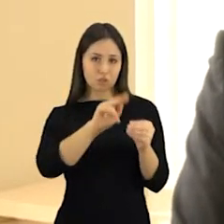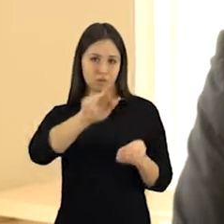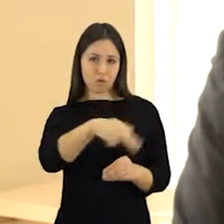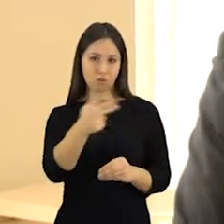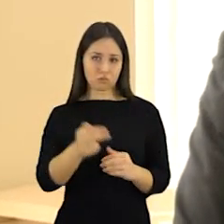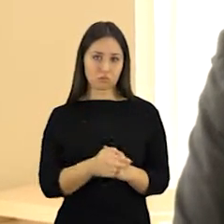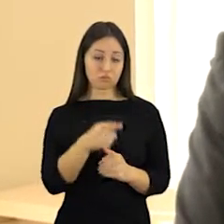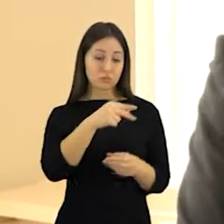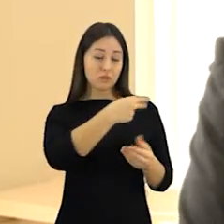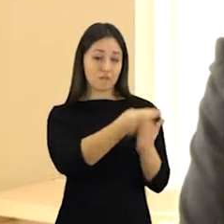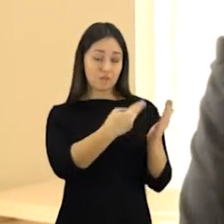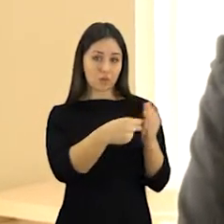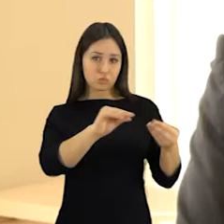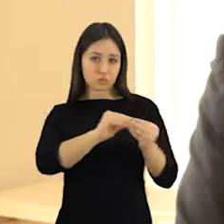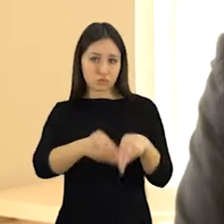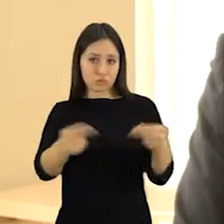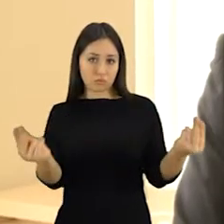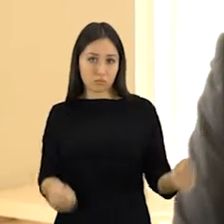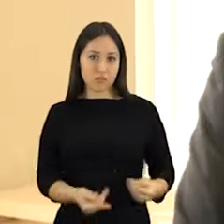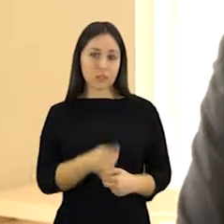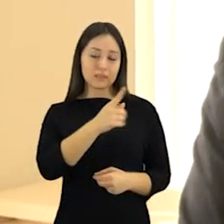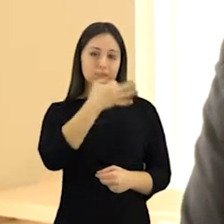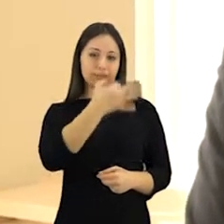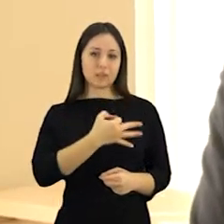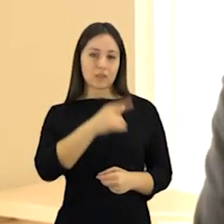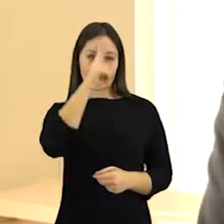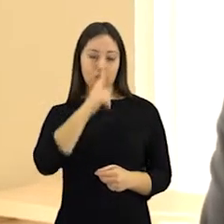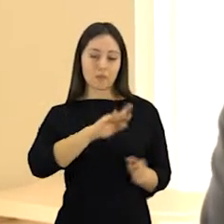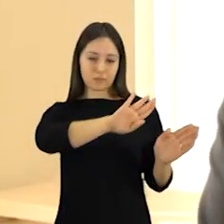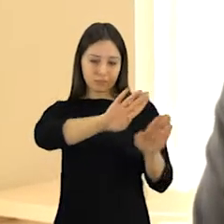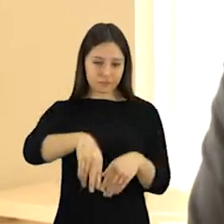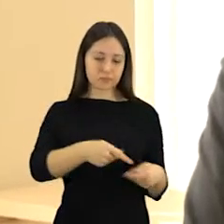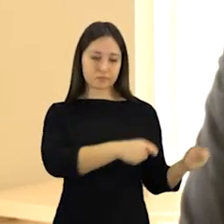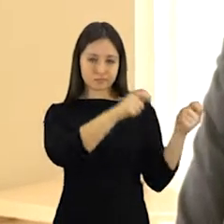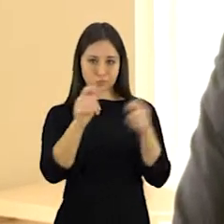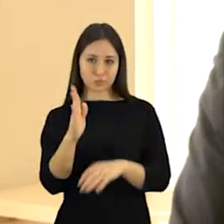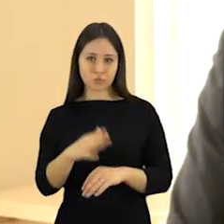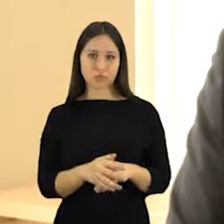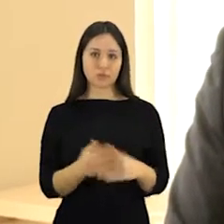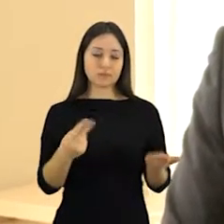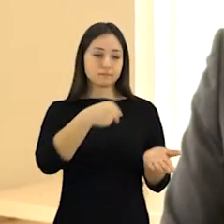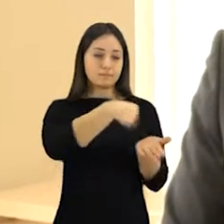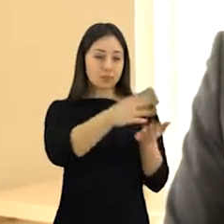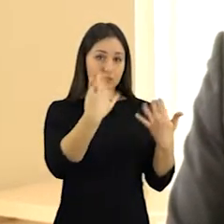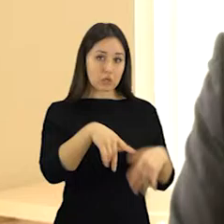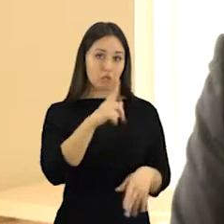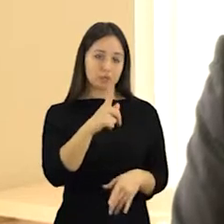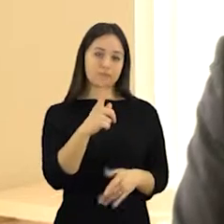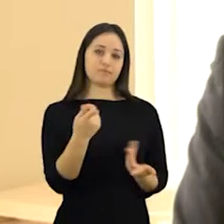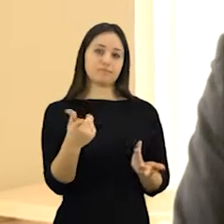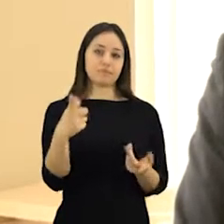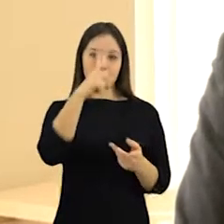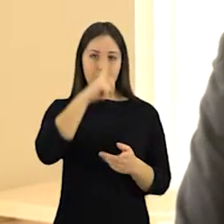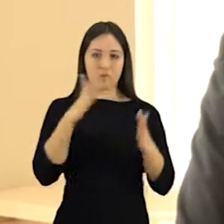Ir pasirašysim sutartį, įspėjo, kad be mėnesio netveš. Tai va, tai nesvarbu, kad nupirkom, bet tų skiepų